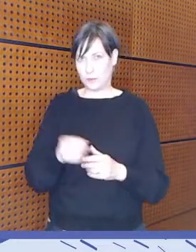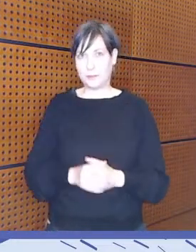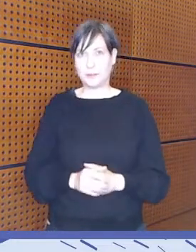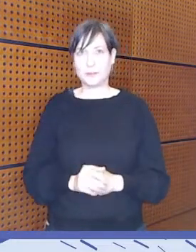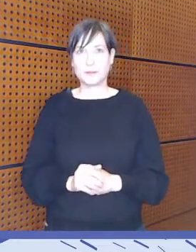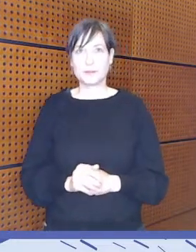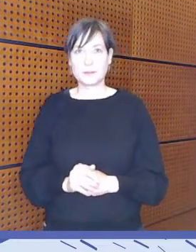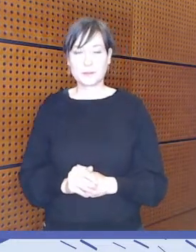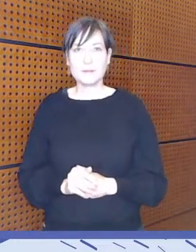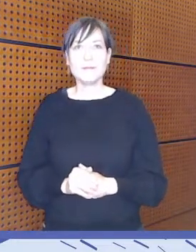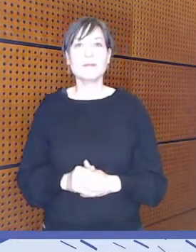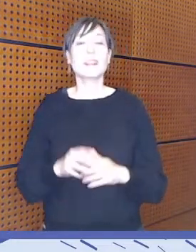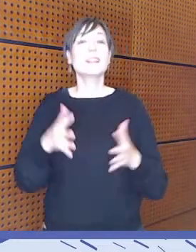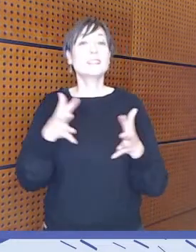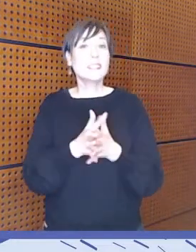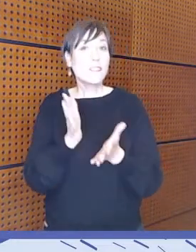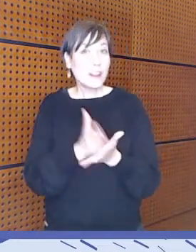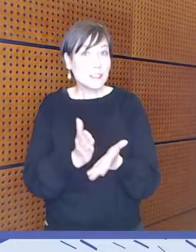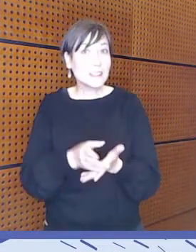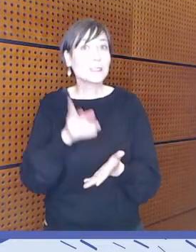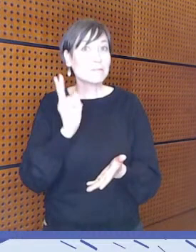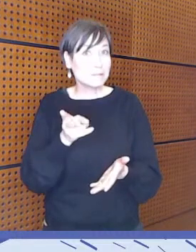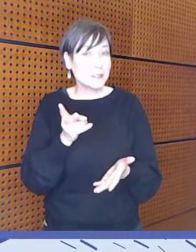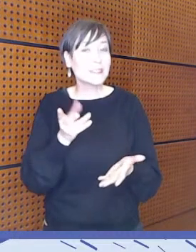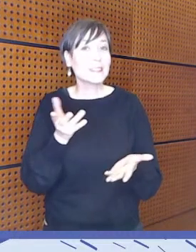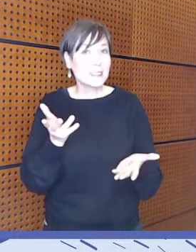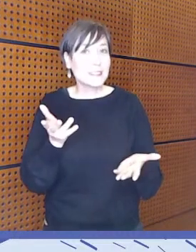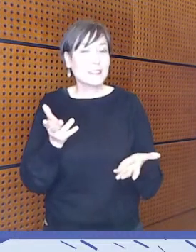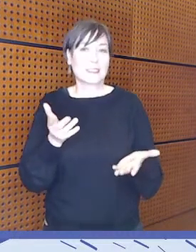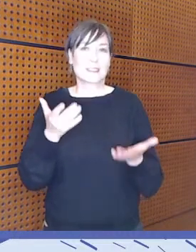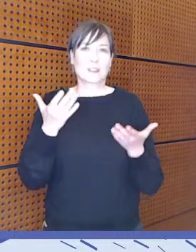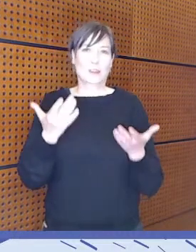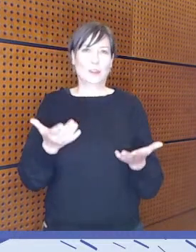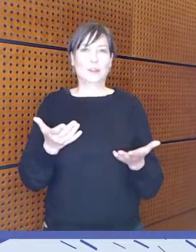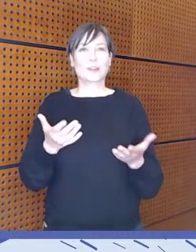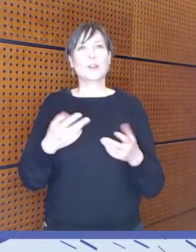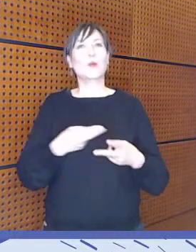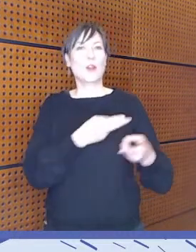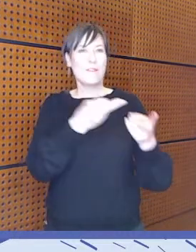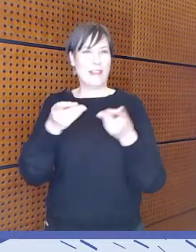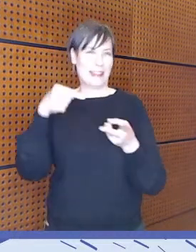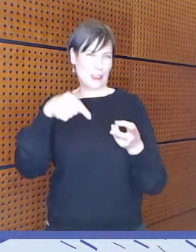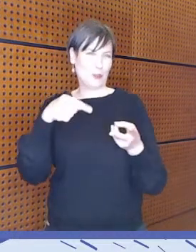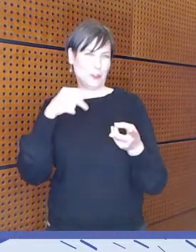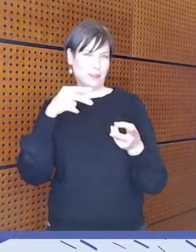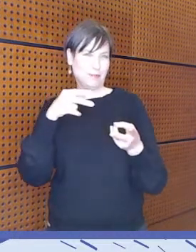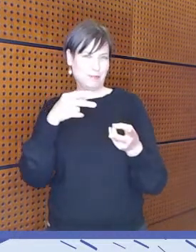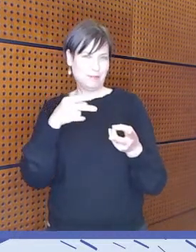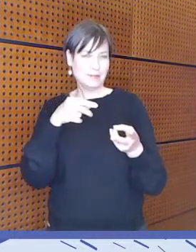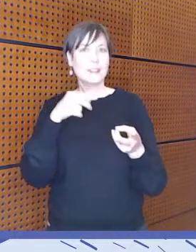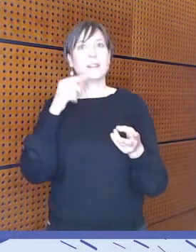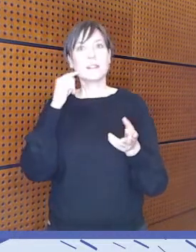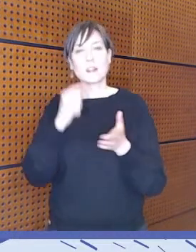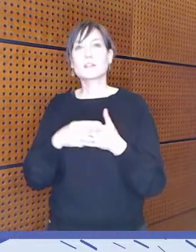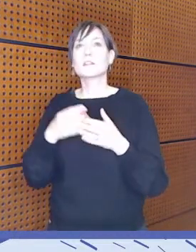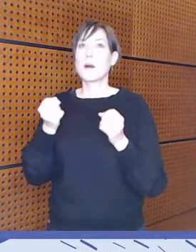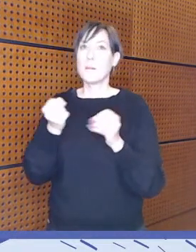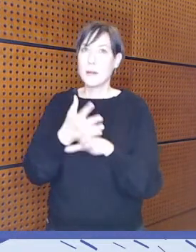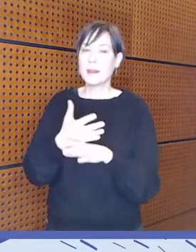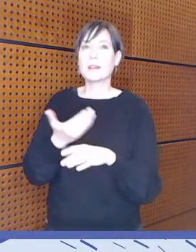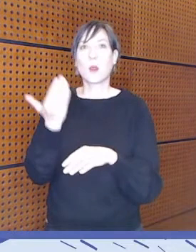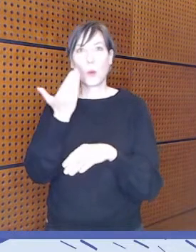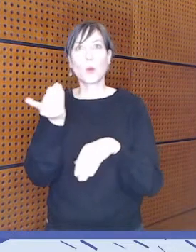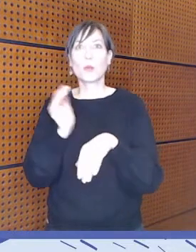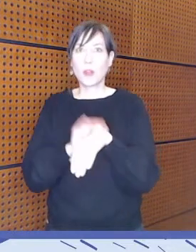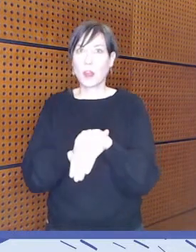Ja selvää toki on, että varsinkin kun puhutaan yhdenvertaisuuden näkökulmasta, niin siis se medialukutaitojen tila vaihtelee